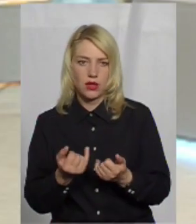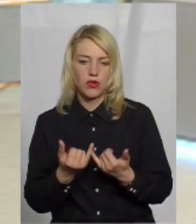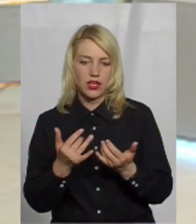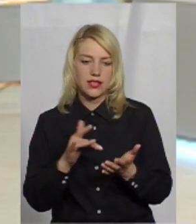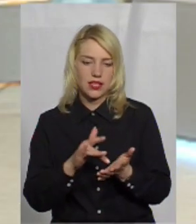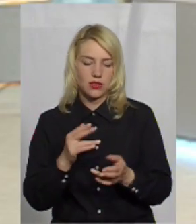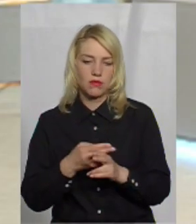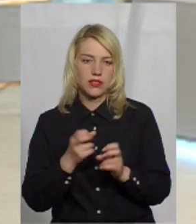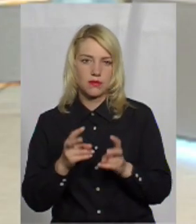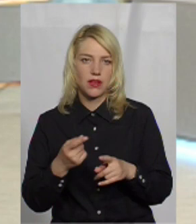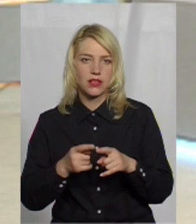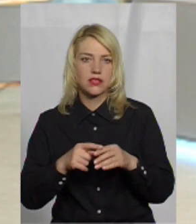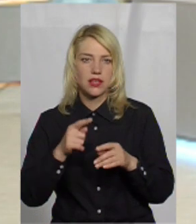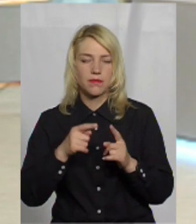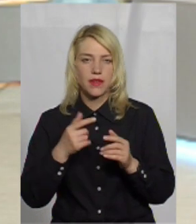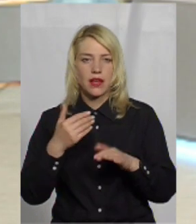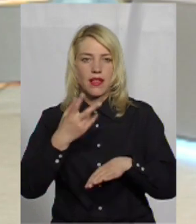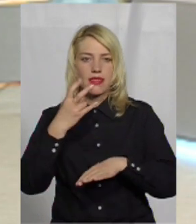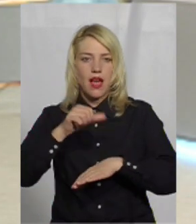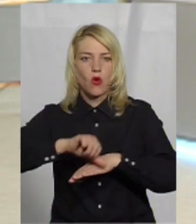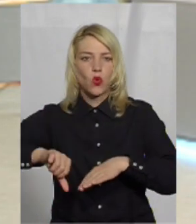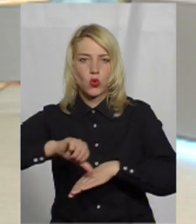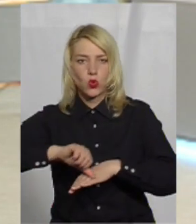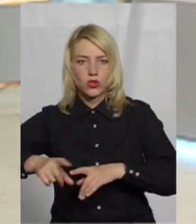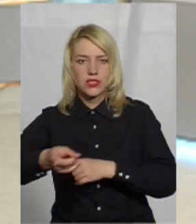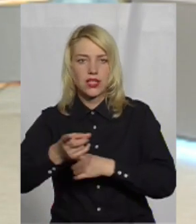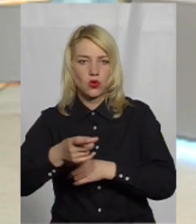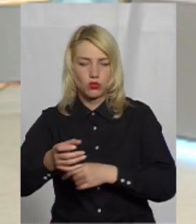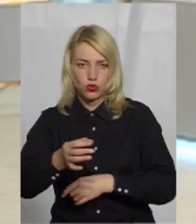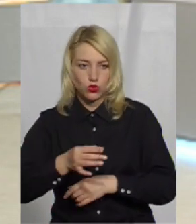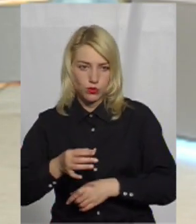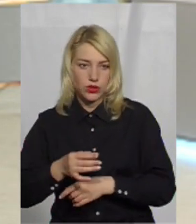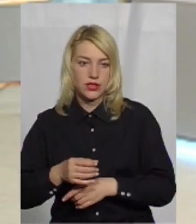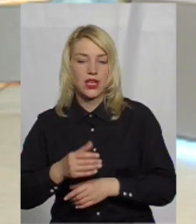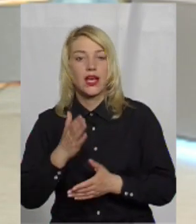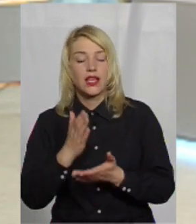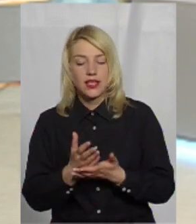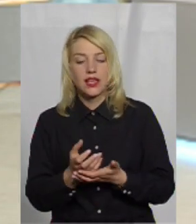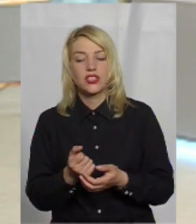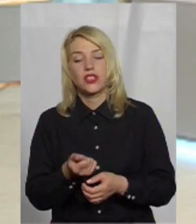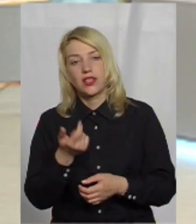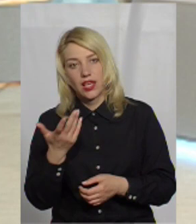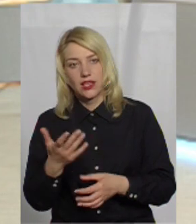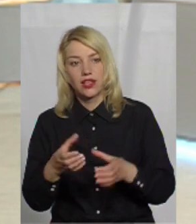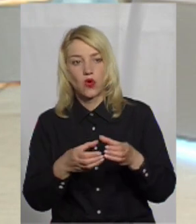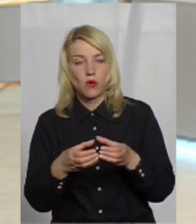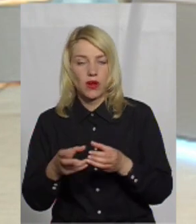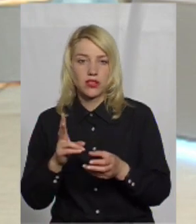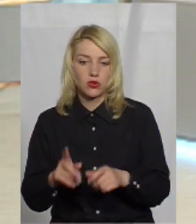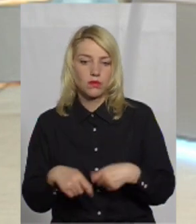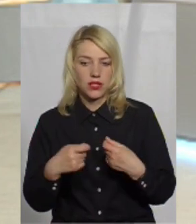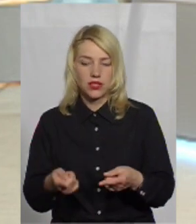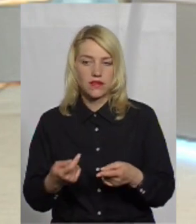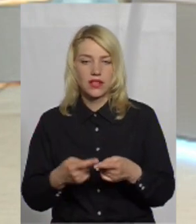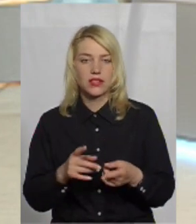це кордон наш з Тернопільською областю, і це там воно має робитися. Є ще деякі громади, які подавалися на